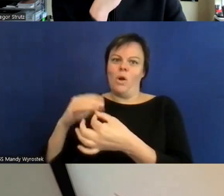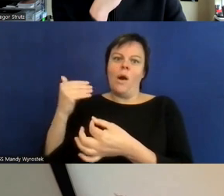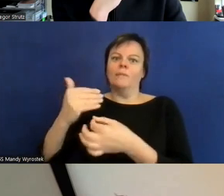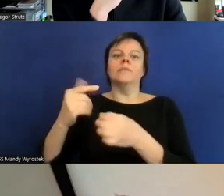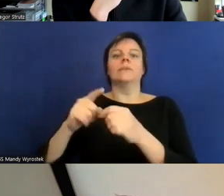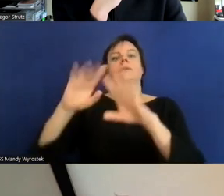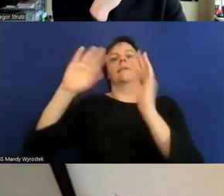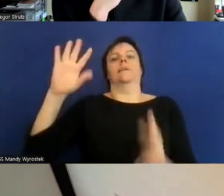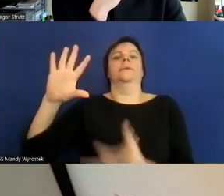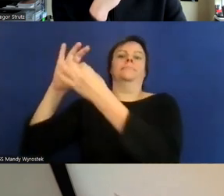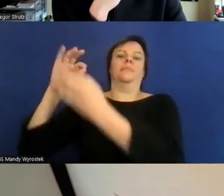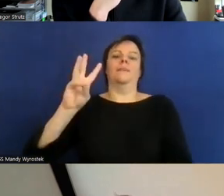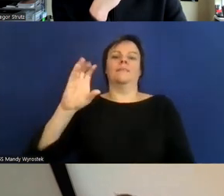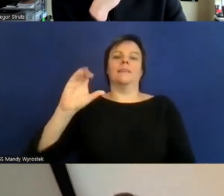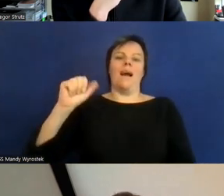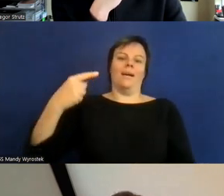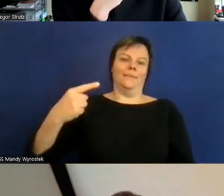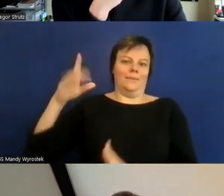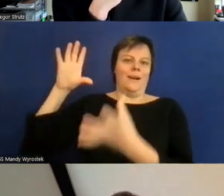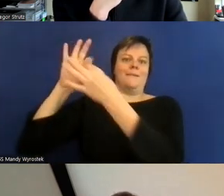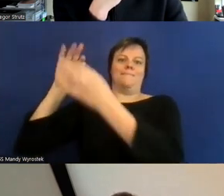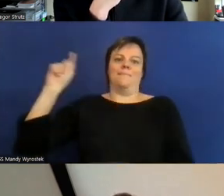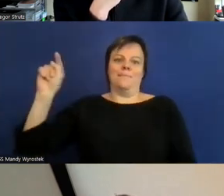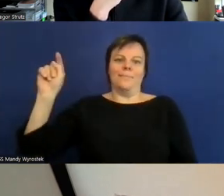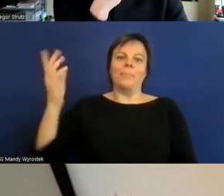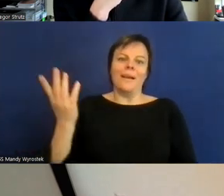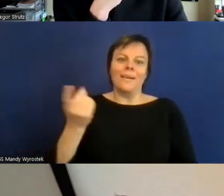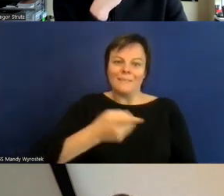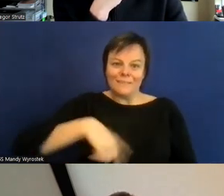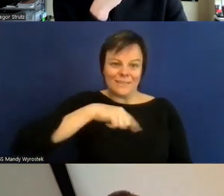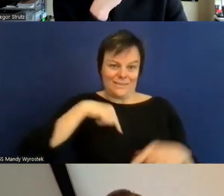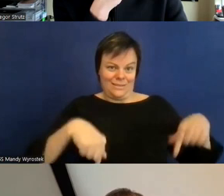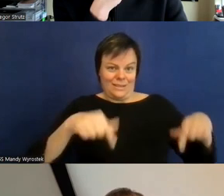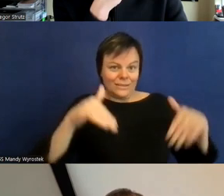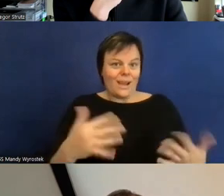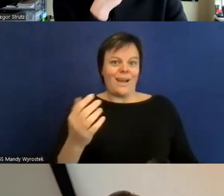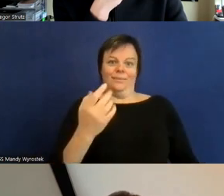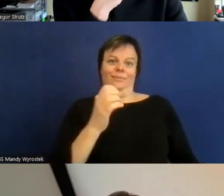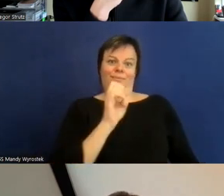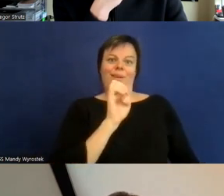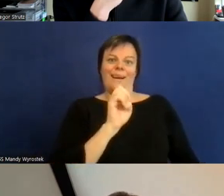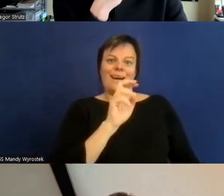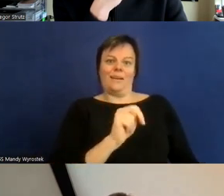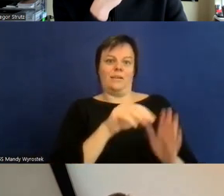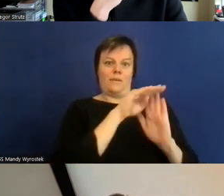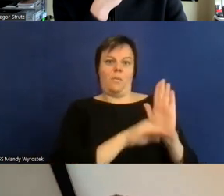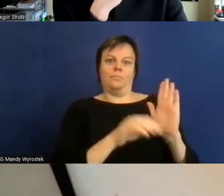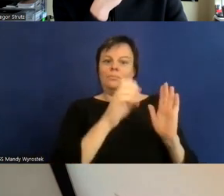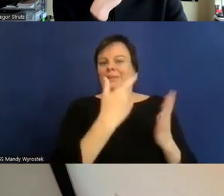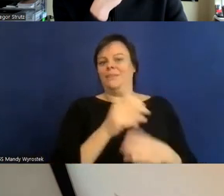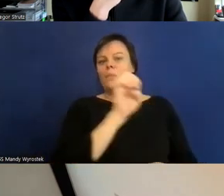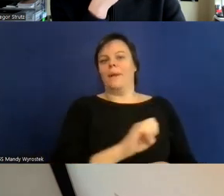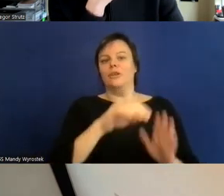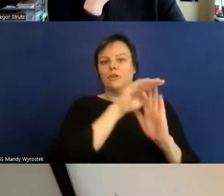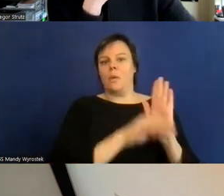die EN die europäische Norm 301549 die umfangreicher ist als die WCAG und deswegen ist es wichtig hier auch